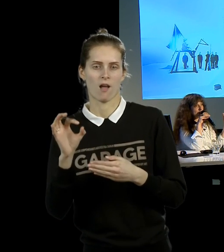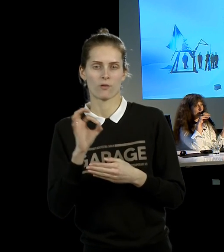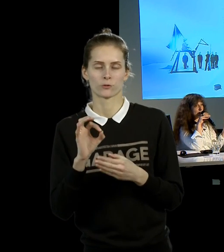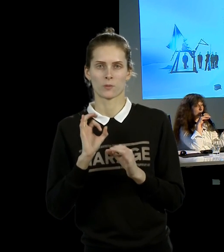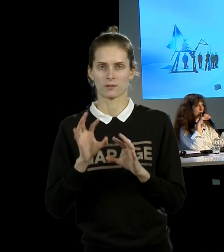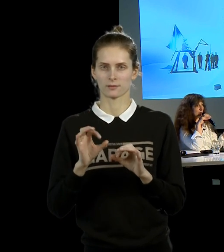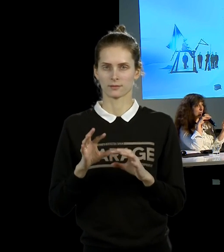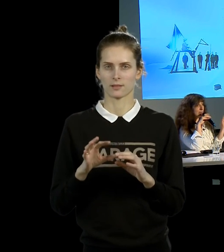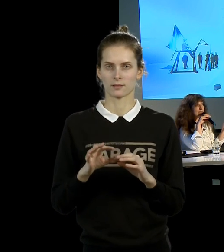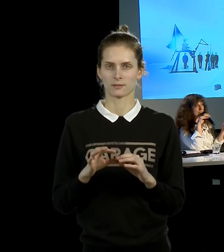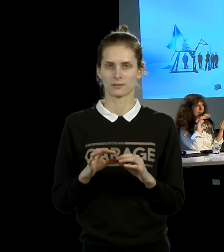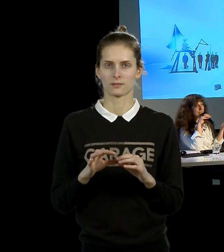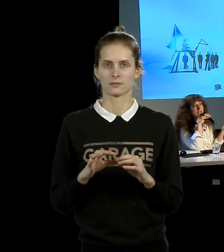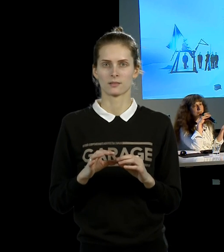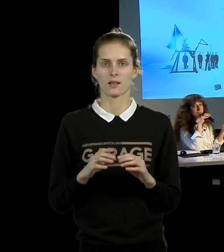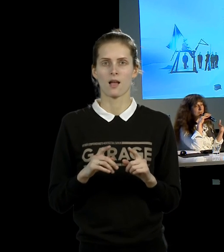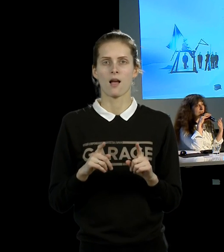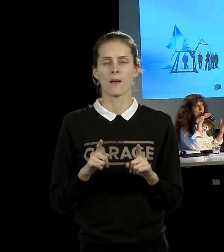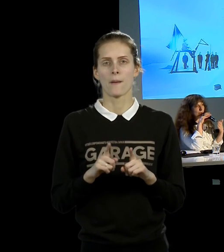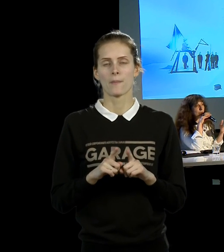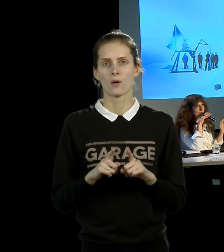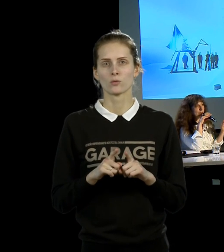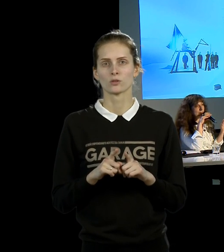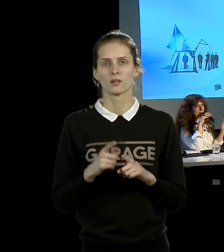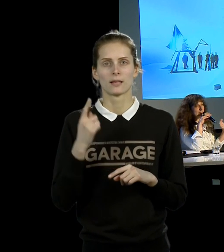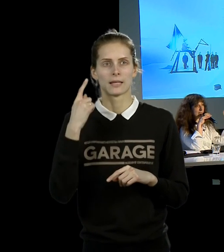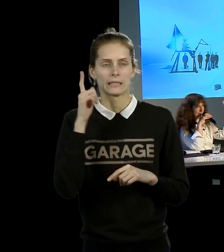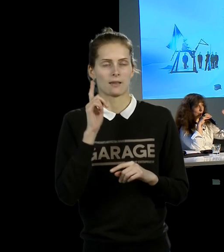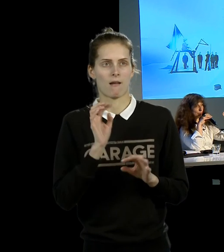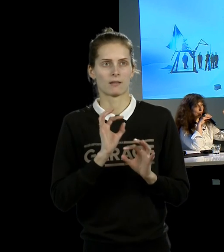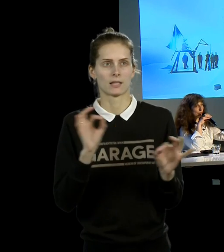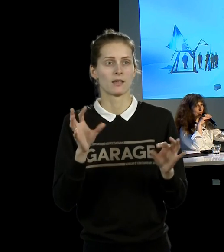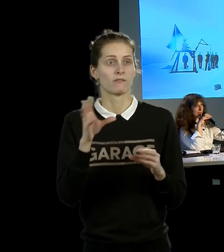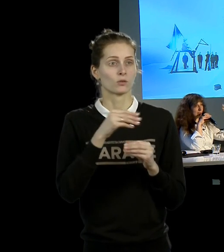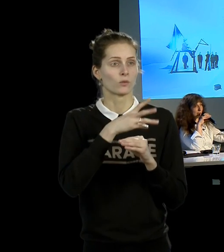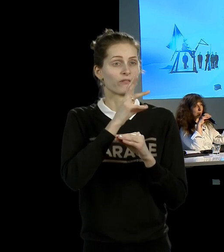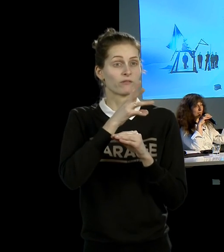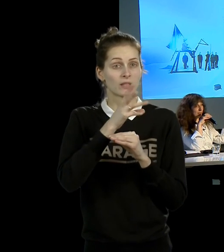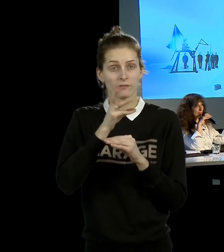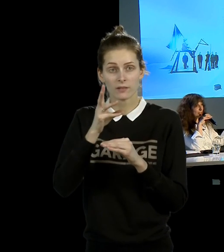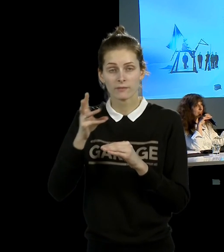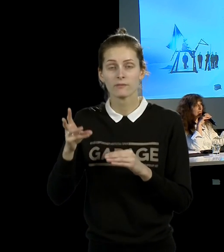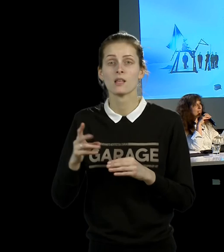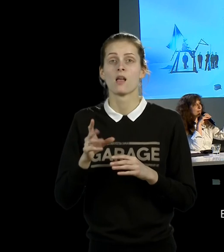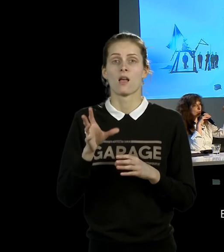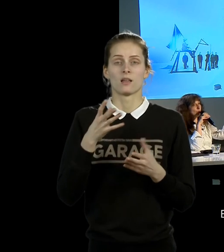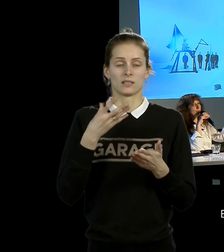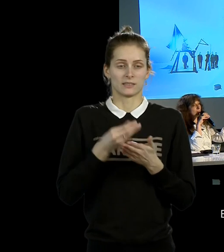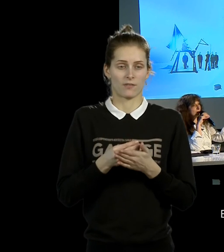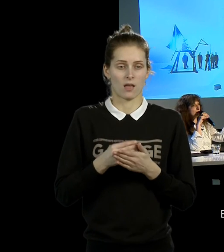приглашает, как бы вот эта идея с реанактментом, идея абсолютно прекрасная. Снять всю эту историю, снять автобиографичность,